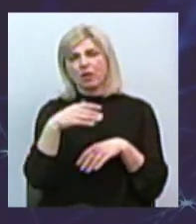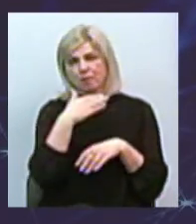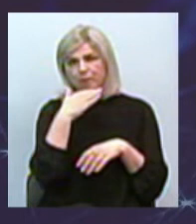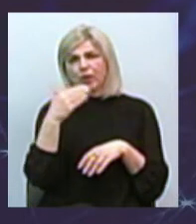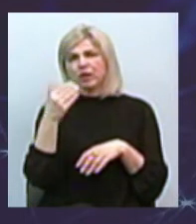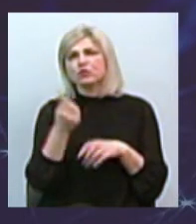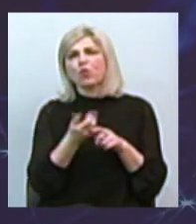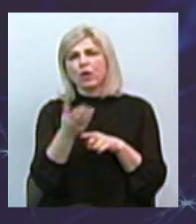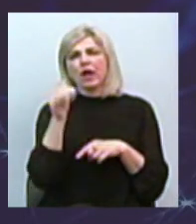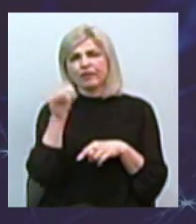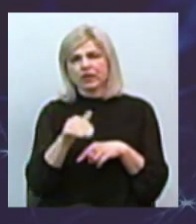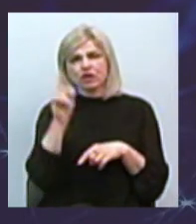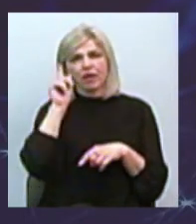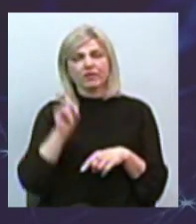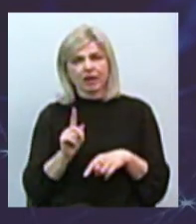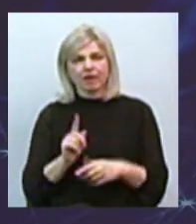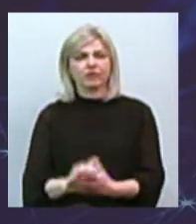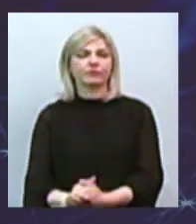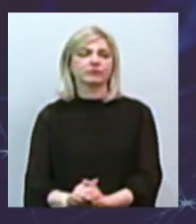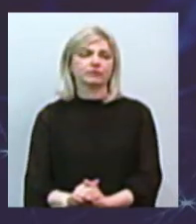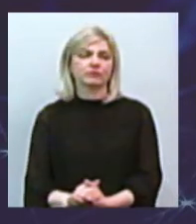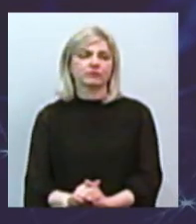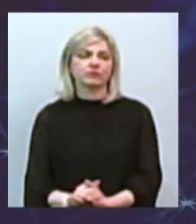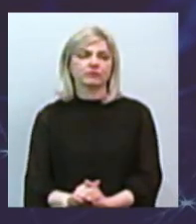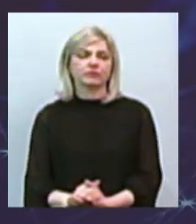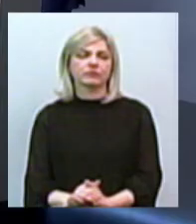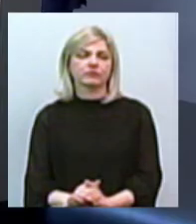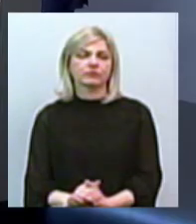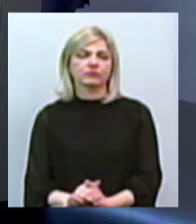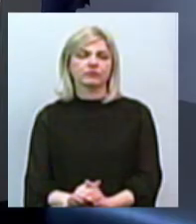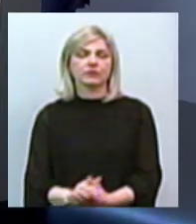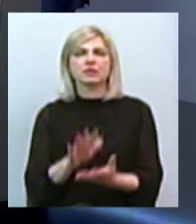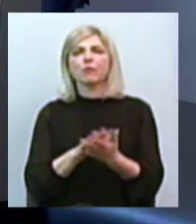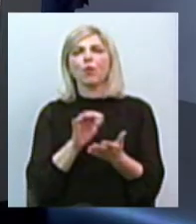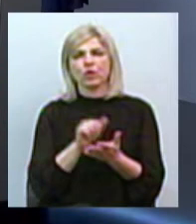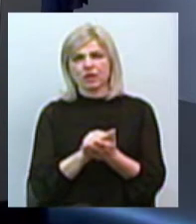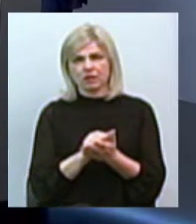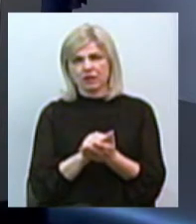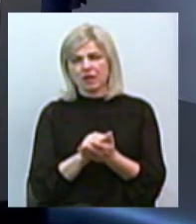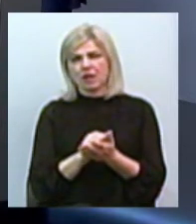понівищили і вандали спаліндрували пам'ятник.